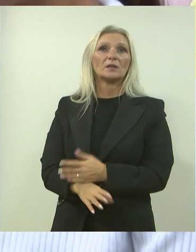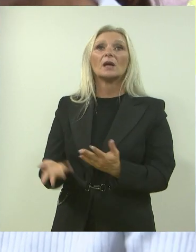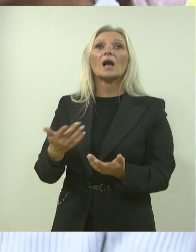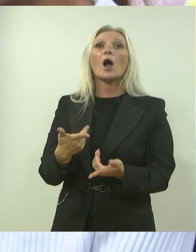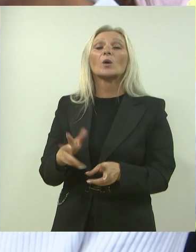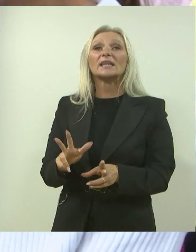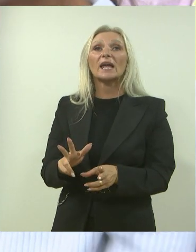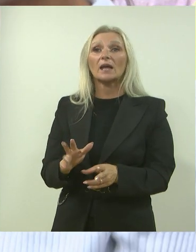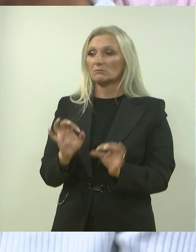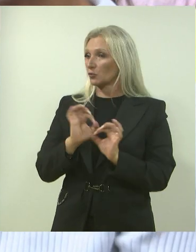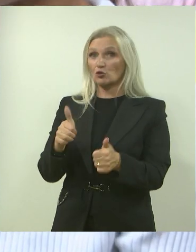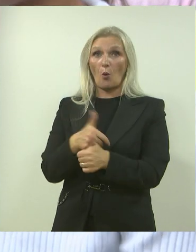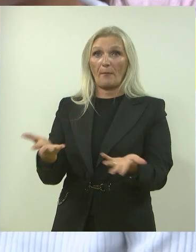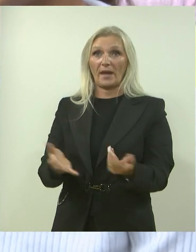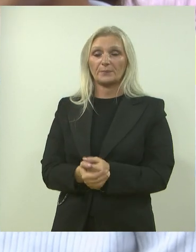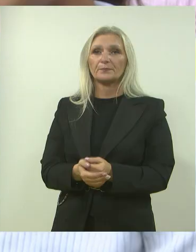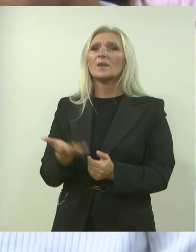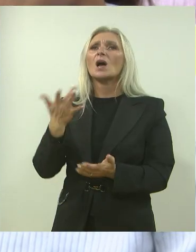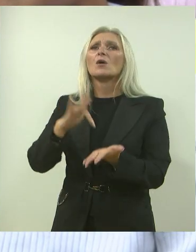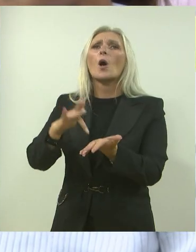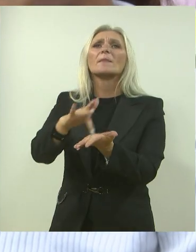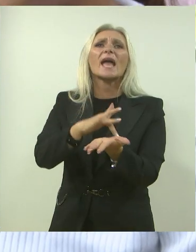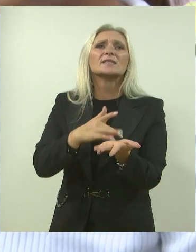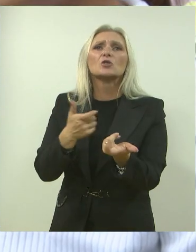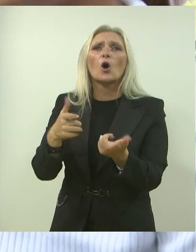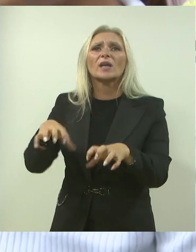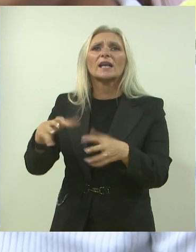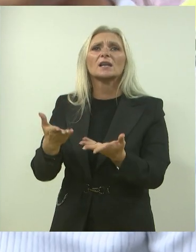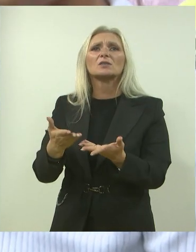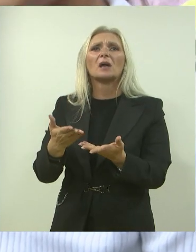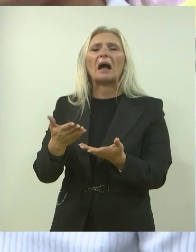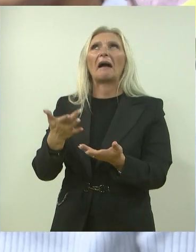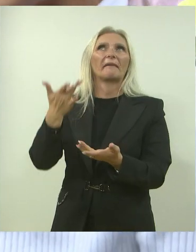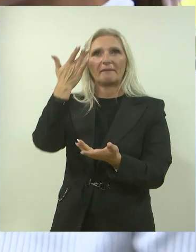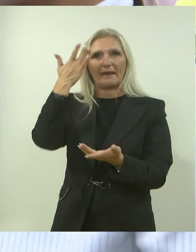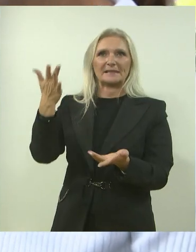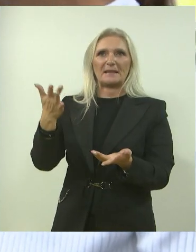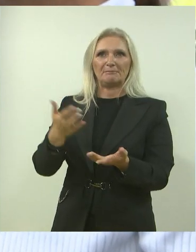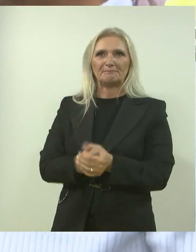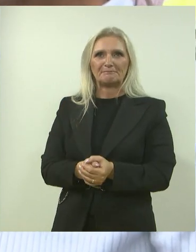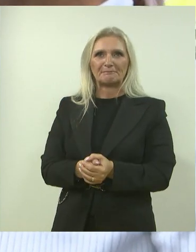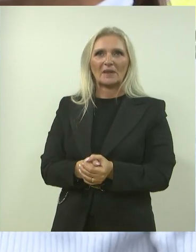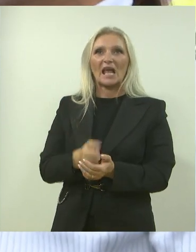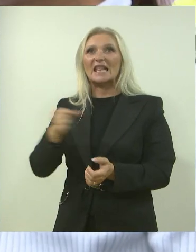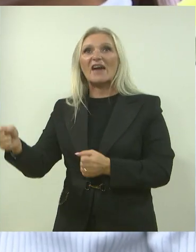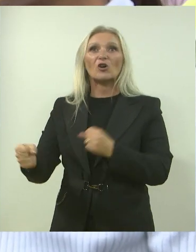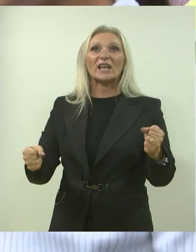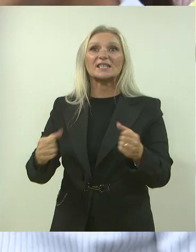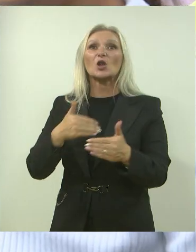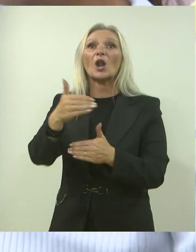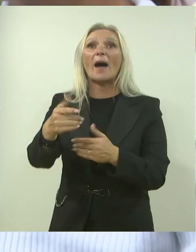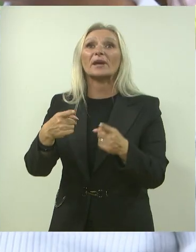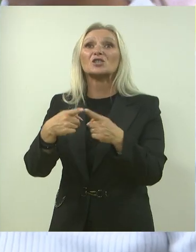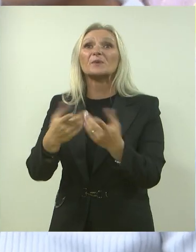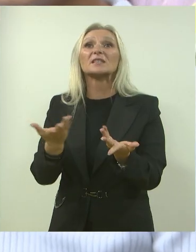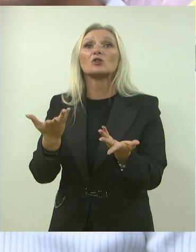Super, super, dobro. A koju poziciju igrate, jel znate? Ne, ne znam. Lijevo, desno, naprijed, škvica.